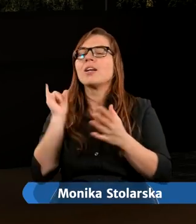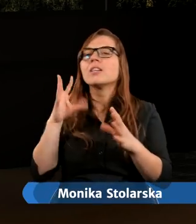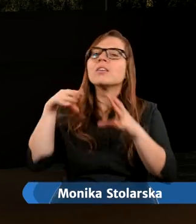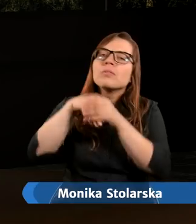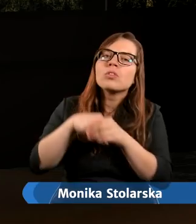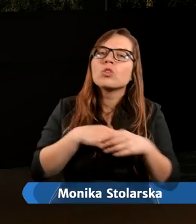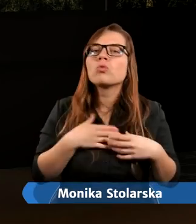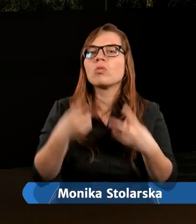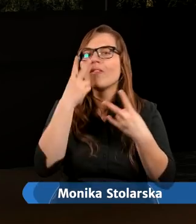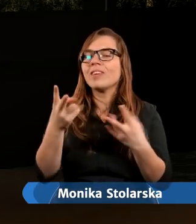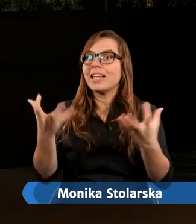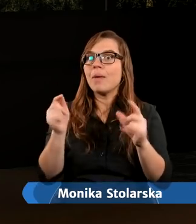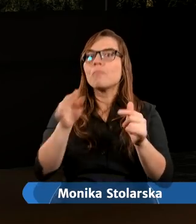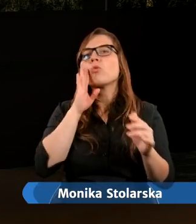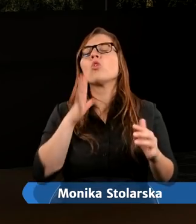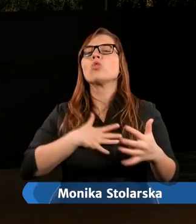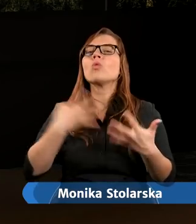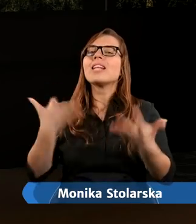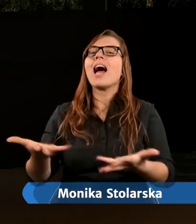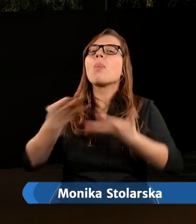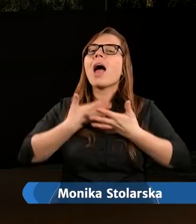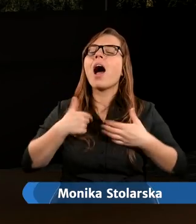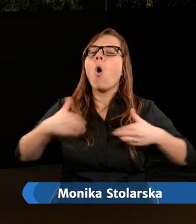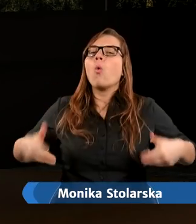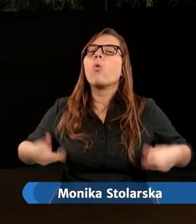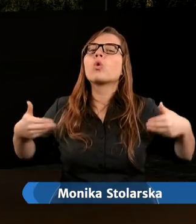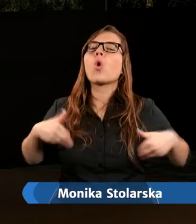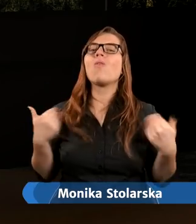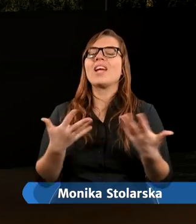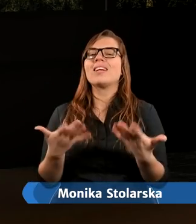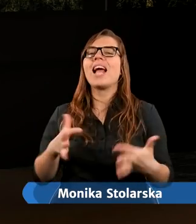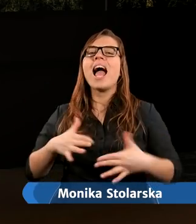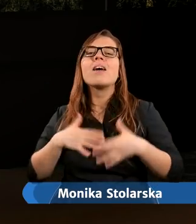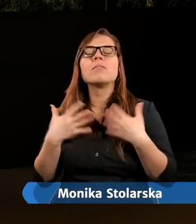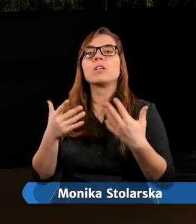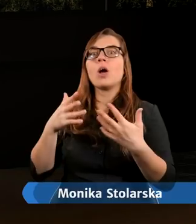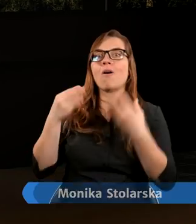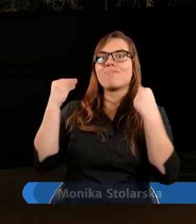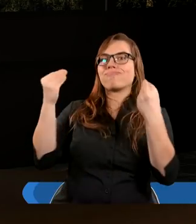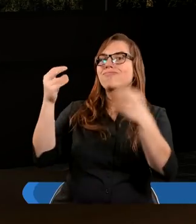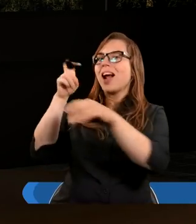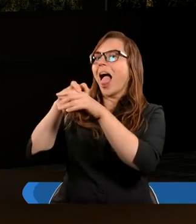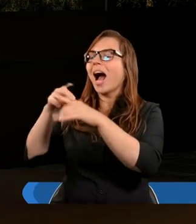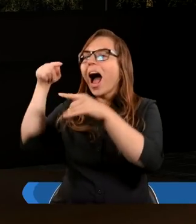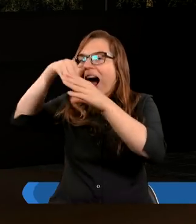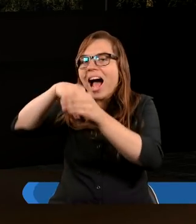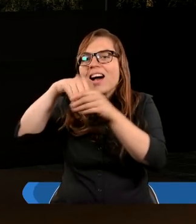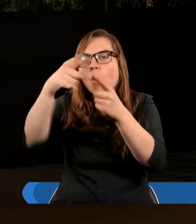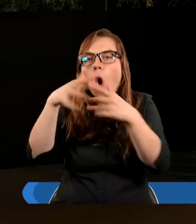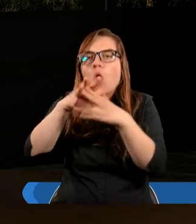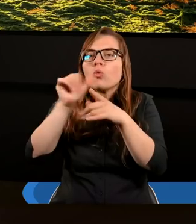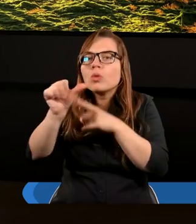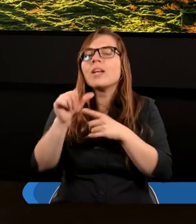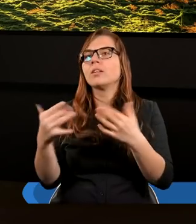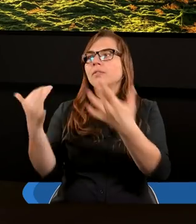uzdrowienia, uleczenia, a Jezus jest właśnie tym lekarzem najcudowniejszym, najmocniejszym, który może wszystko uleczyć.